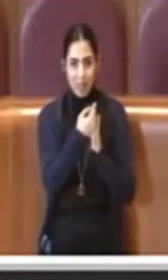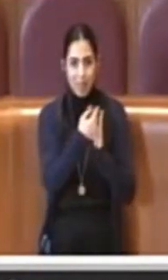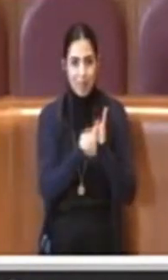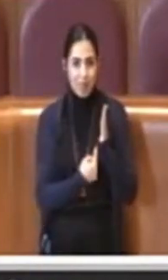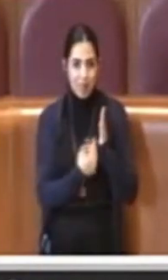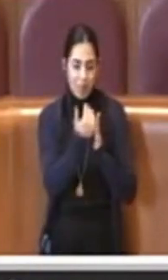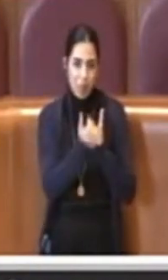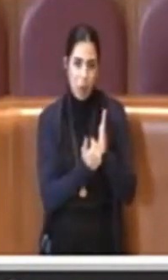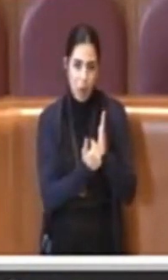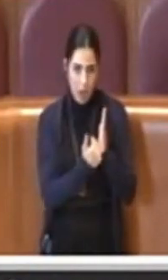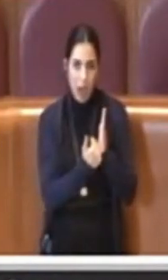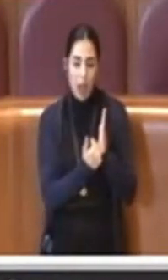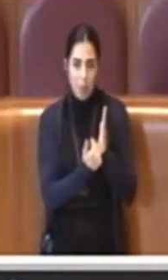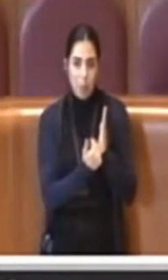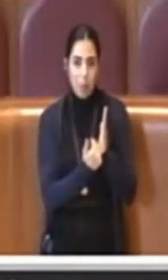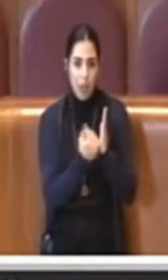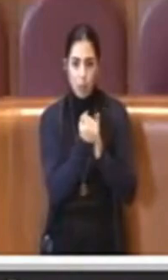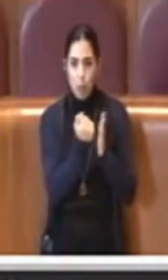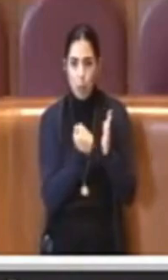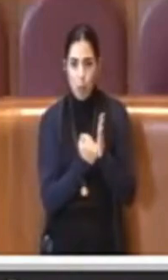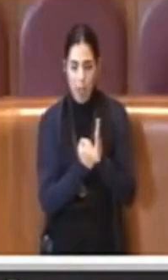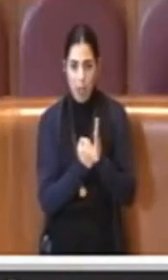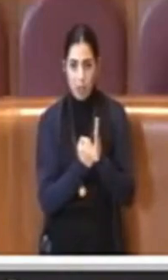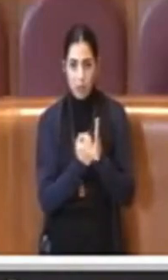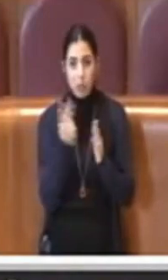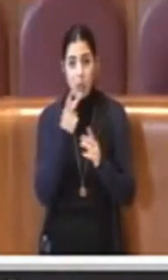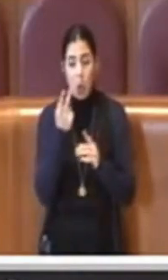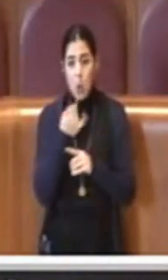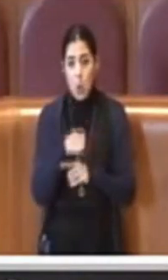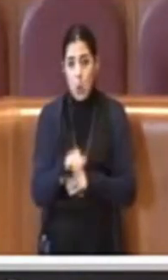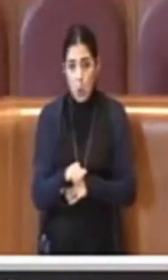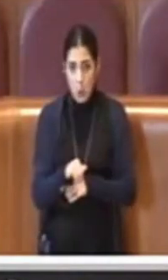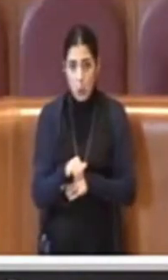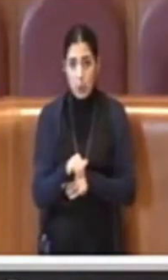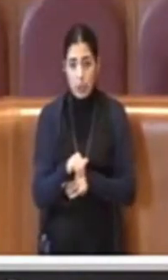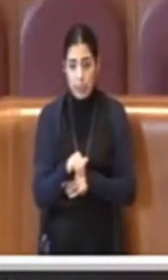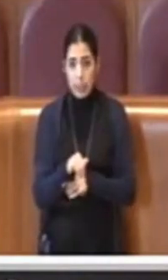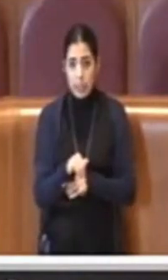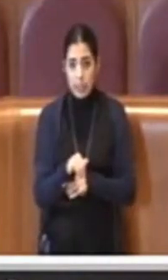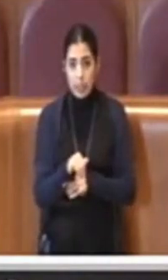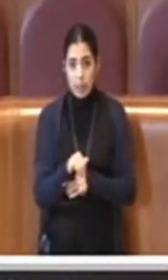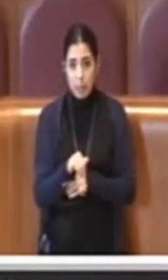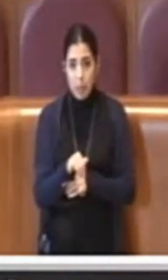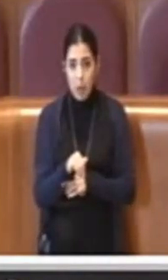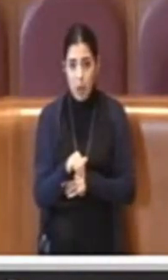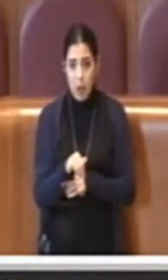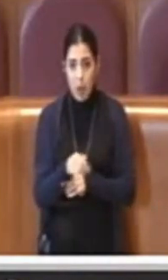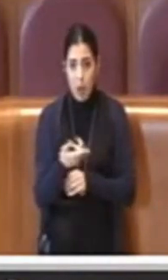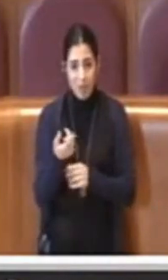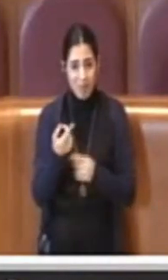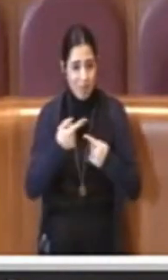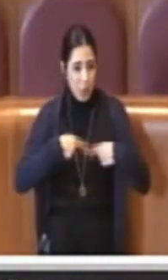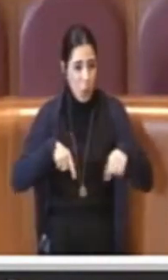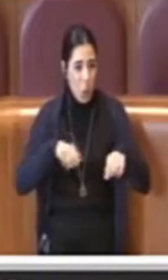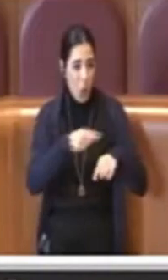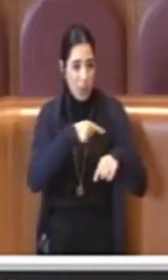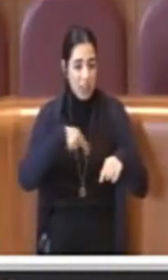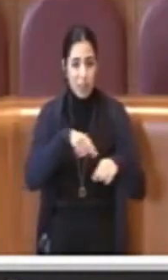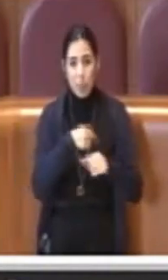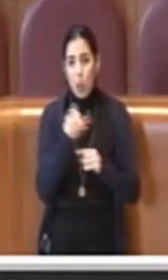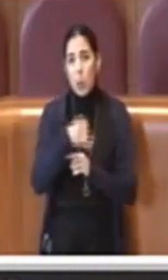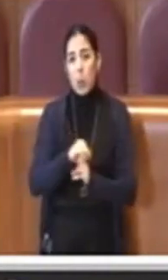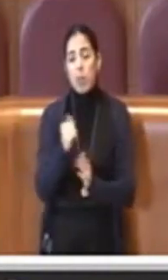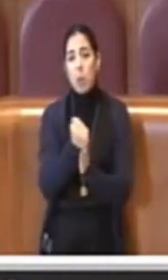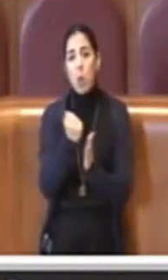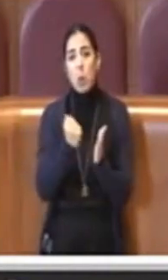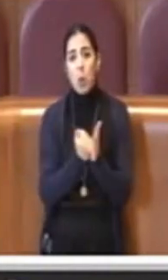di fatto è l'ultimo per questa consigliatura, l'ultimo documento